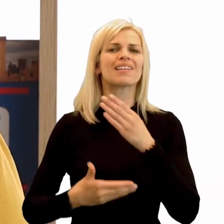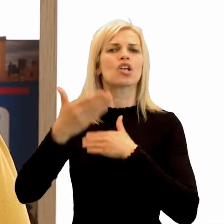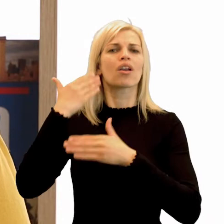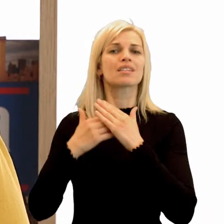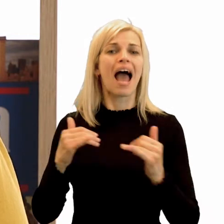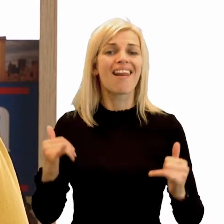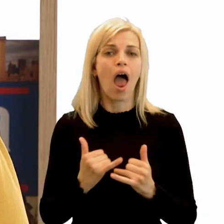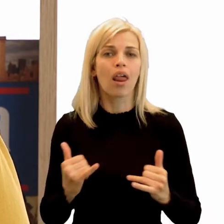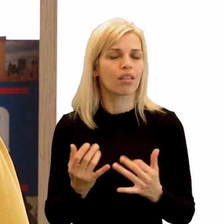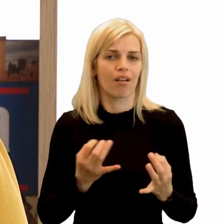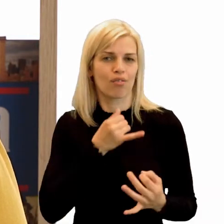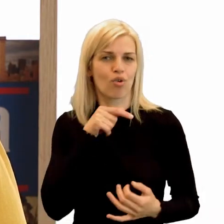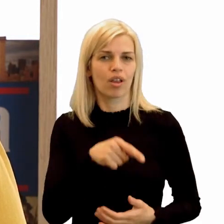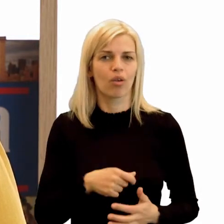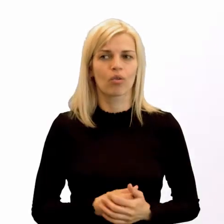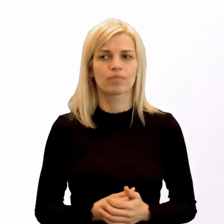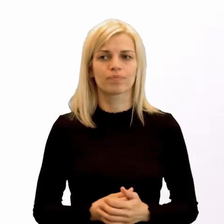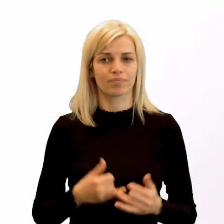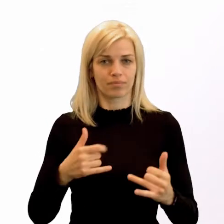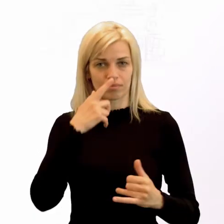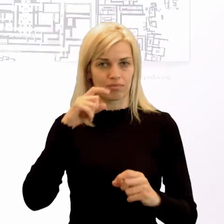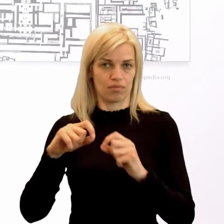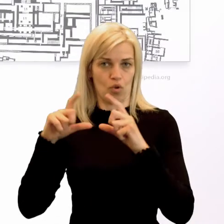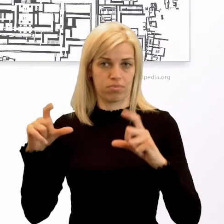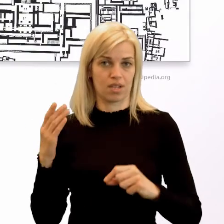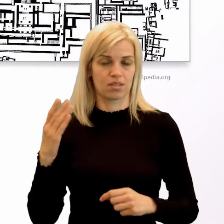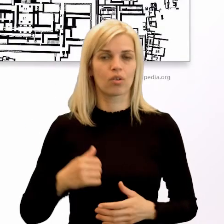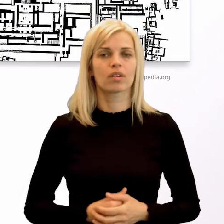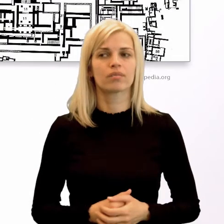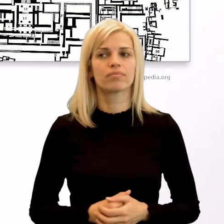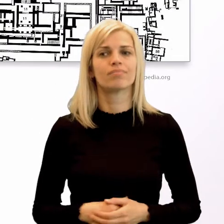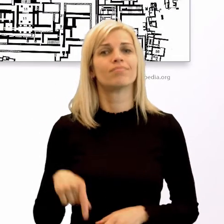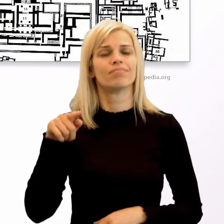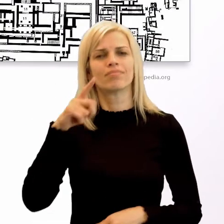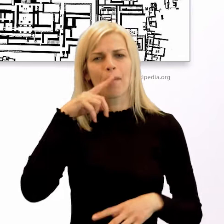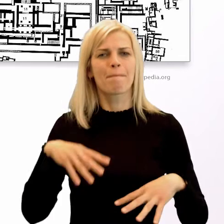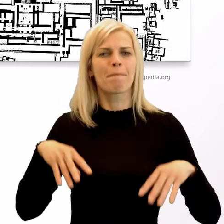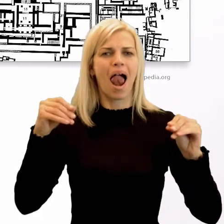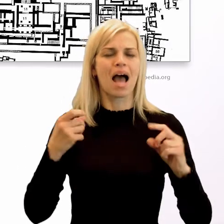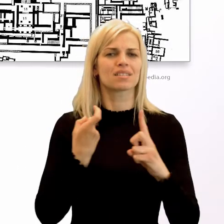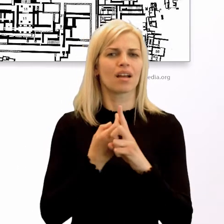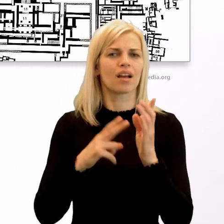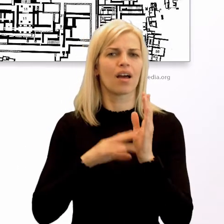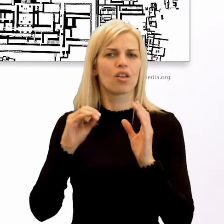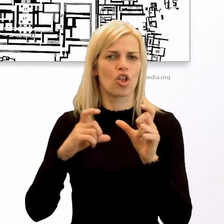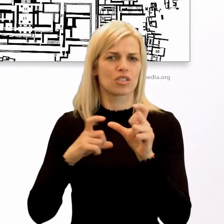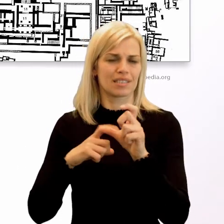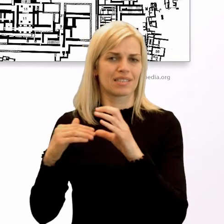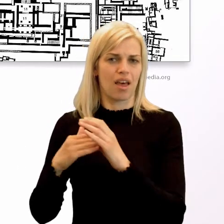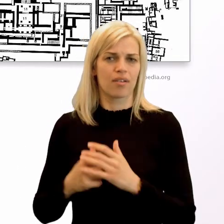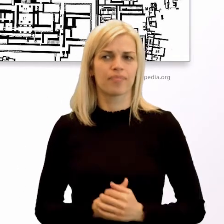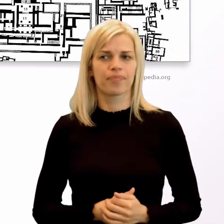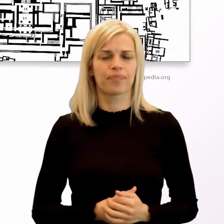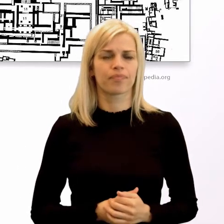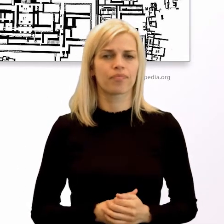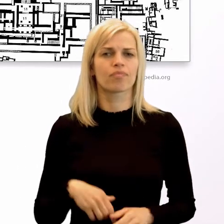Čo myslíte? Na čo sa dívate na obrázku? Je to opäť palác v Knose. Hovorí sa o ňom, že obsahuje